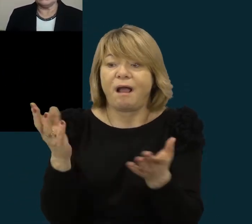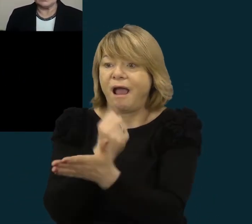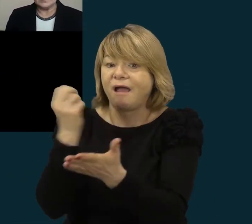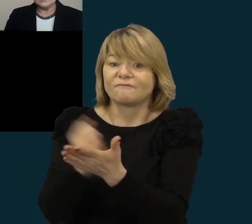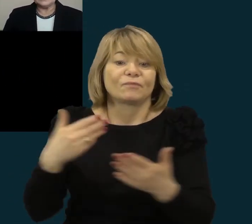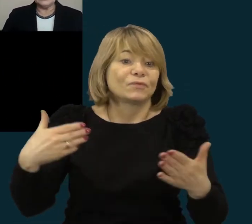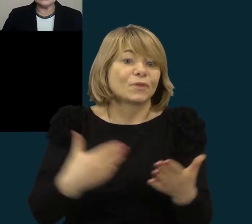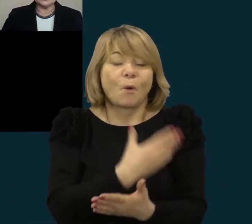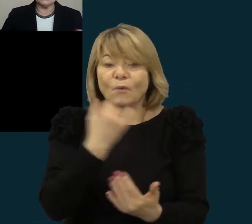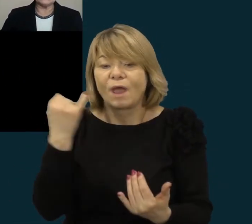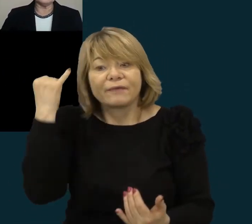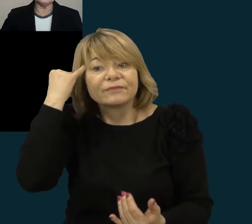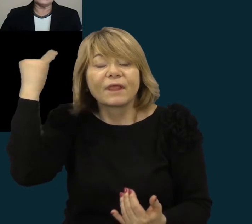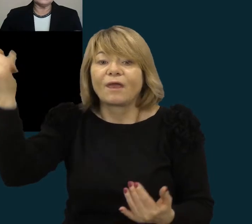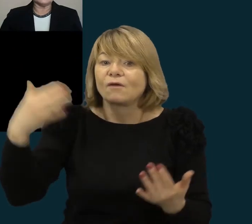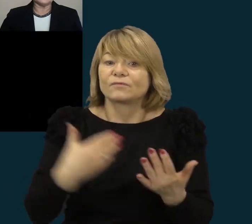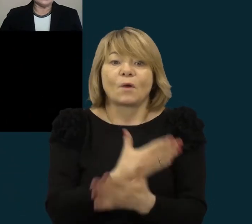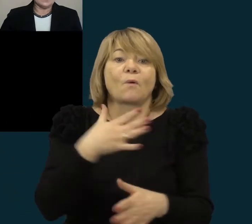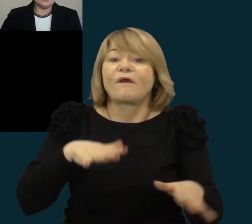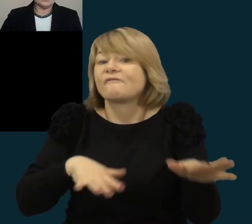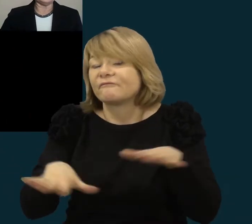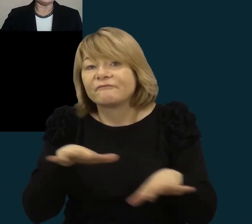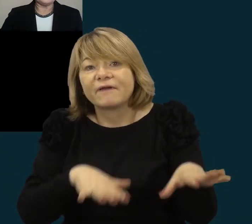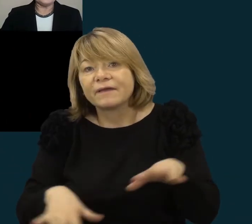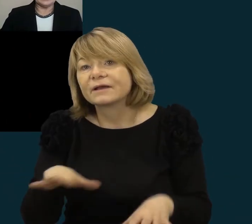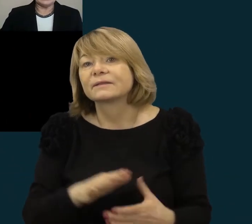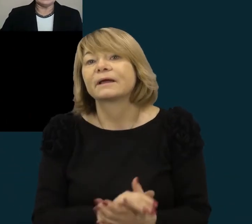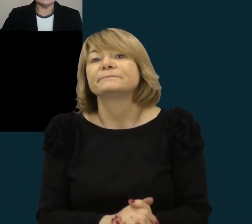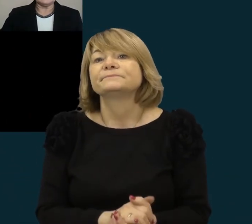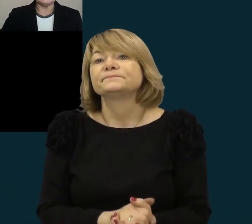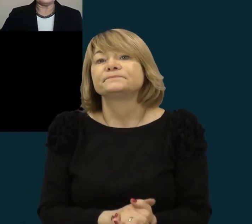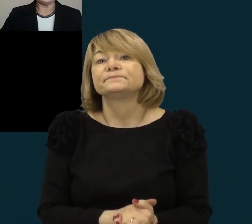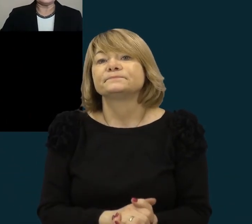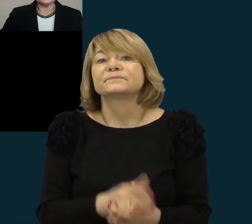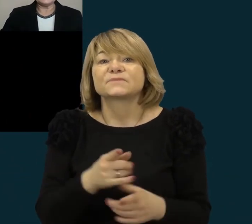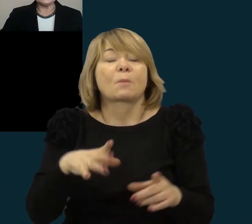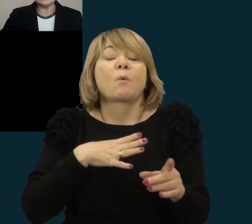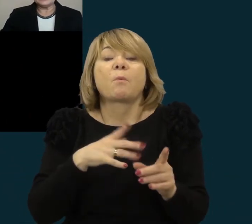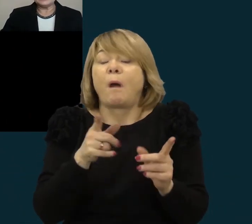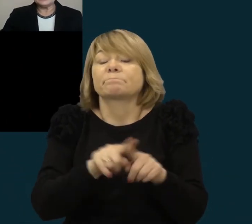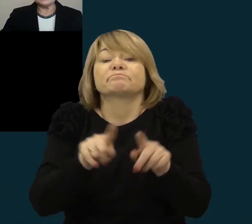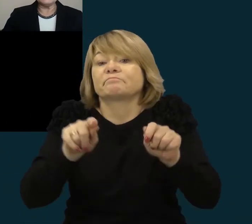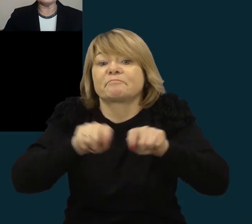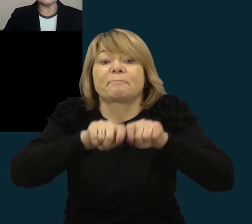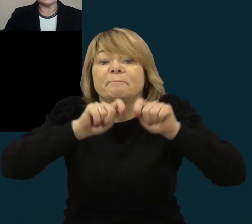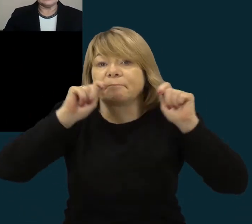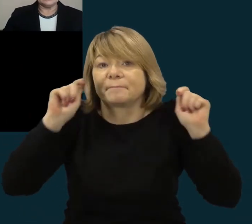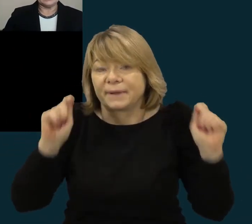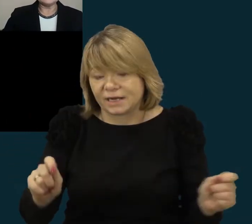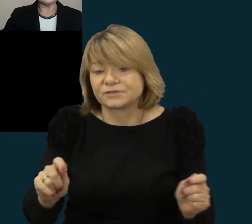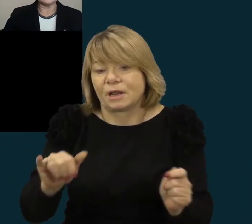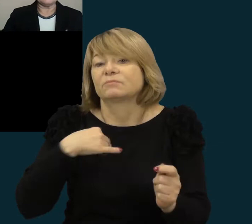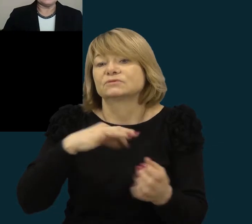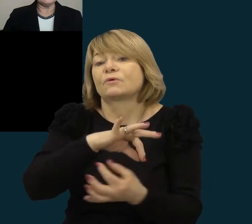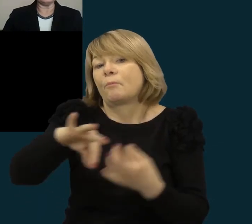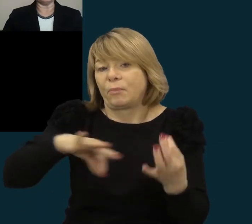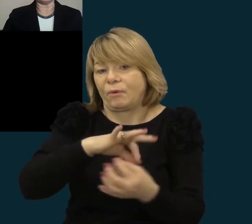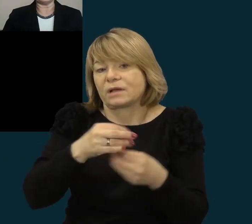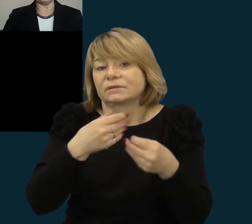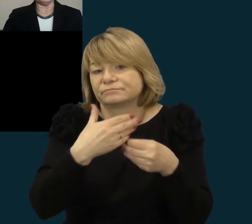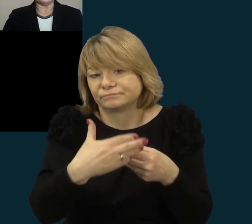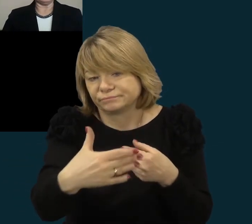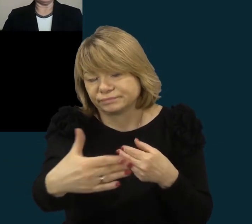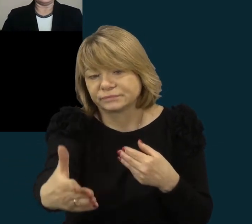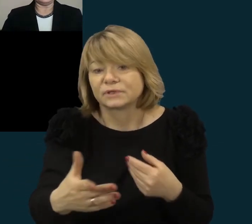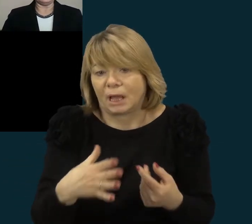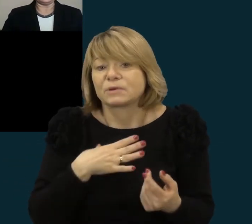veikloms. Tai va, čia mūsų buvo tokia kaip kaip įžanga į mūsų projektinės veiklas. Nu, aš kaip minėjau,